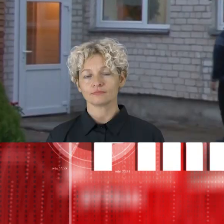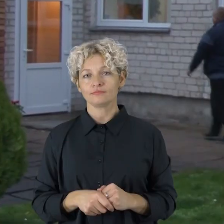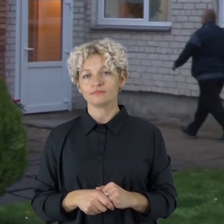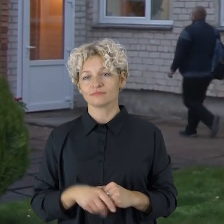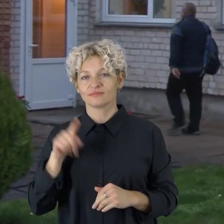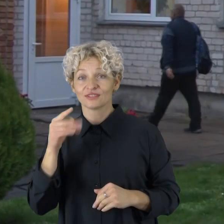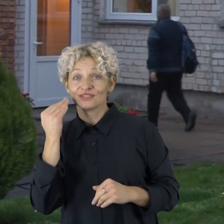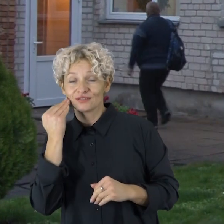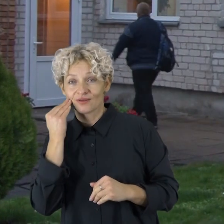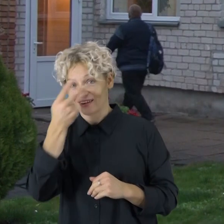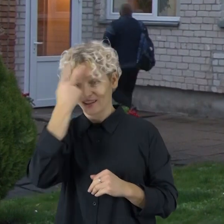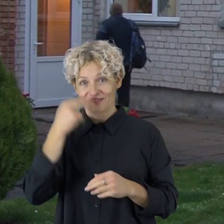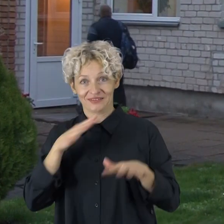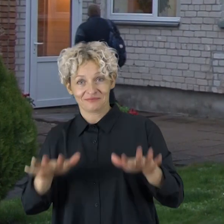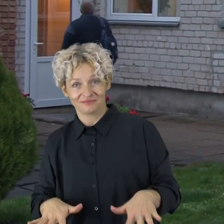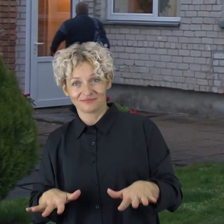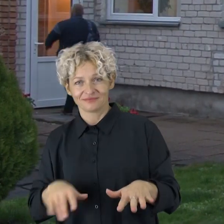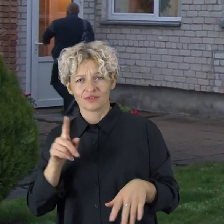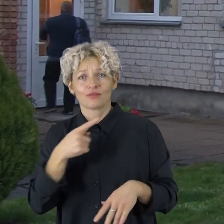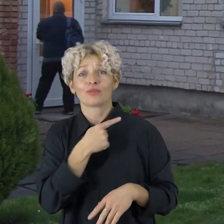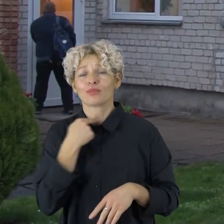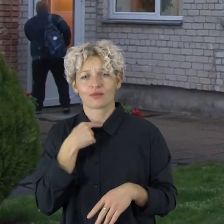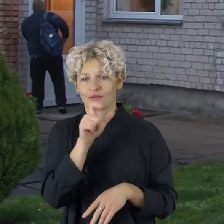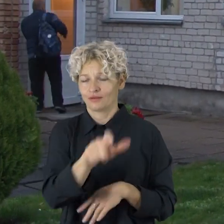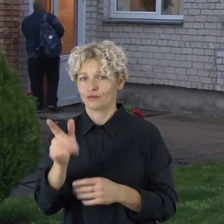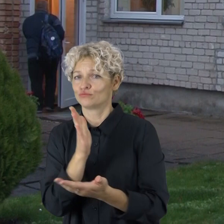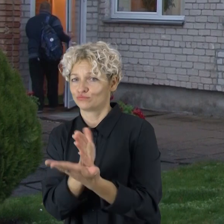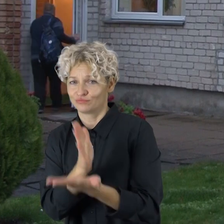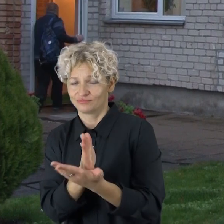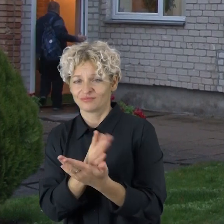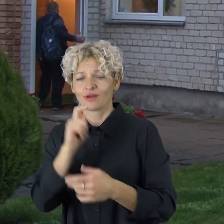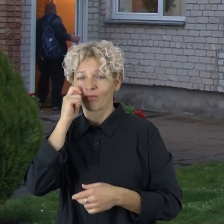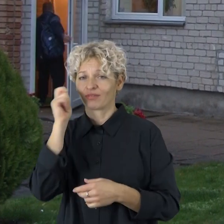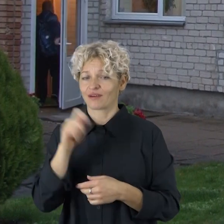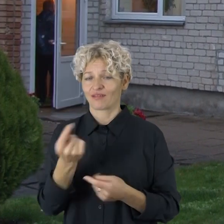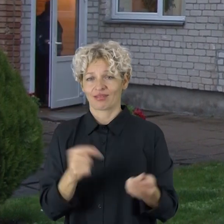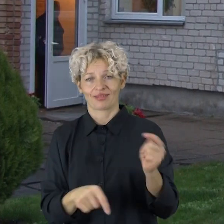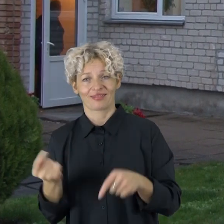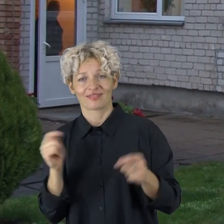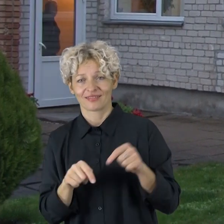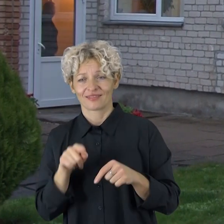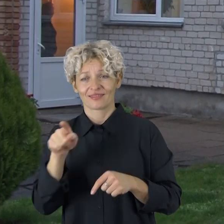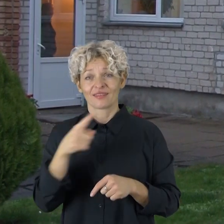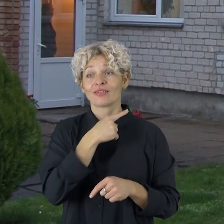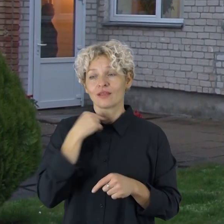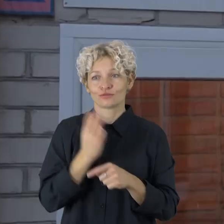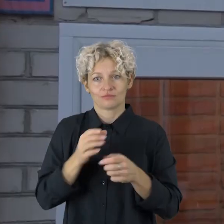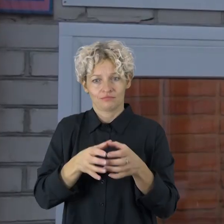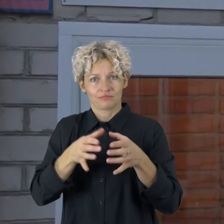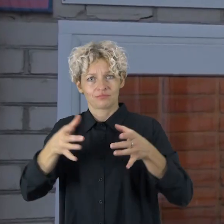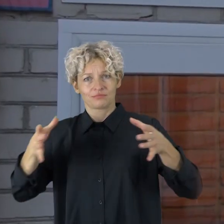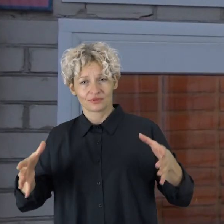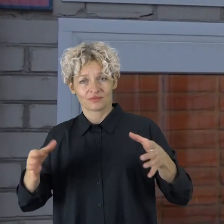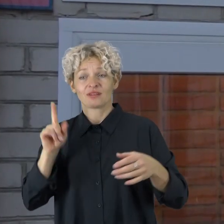Ne tik šiuliuose, bet ir visoje Lietuvoje daugie darbuotojų iš Ukrainos. Augant imigrantų skaičių automatiškai savivaldybės